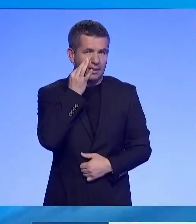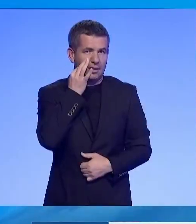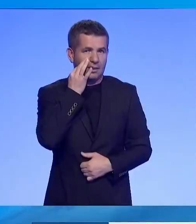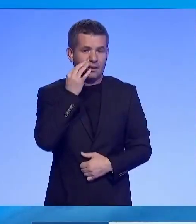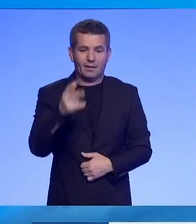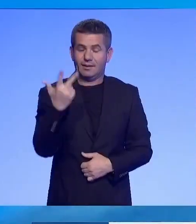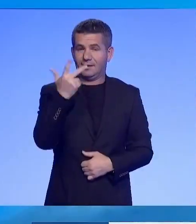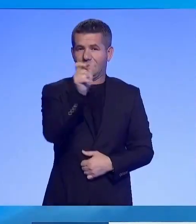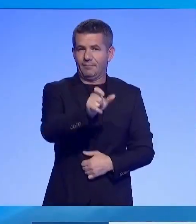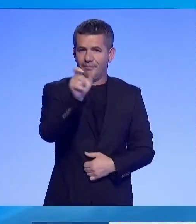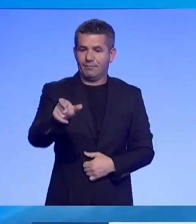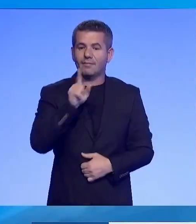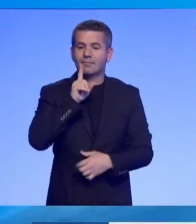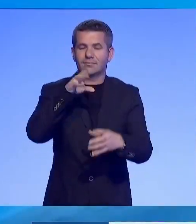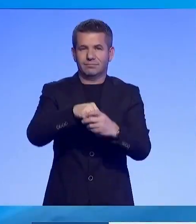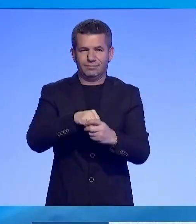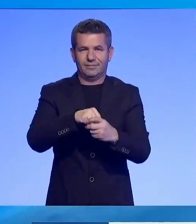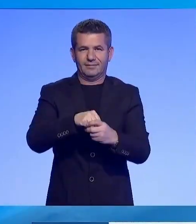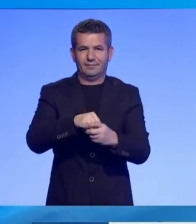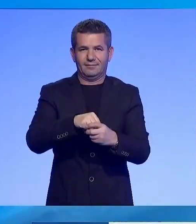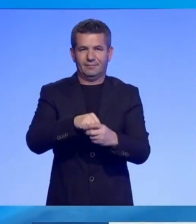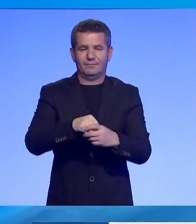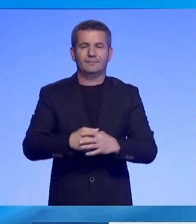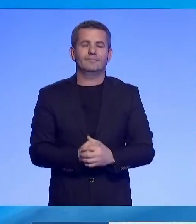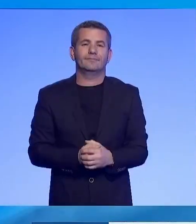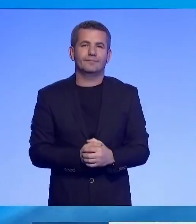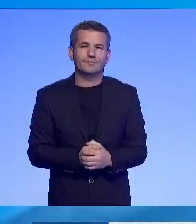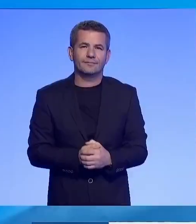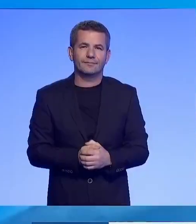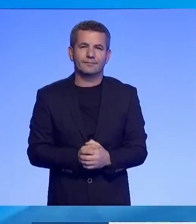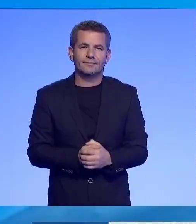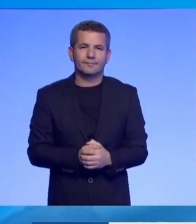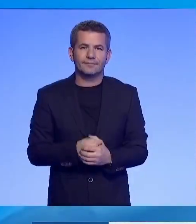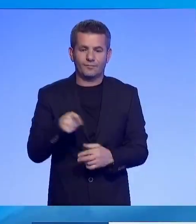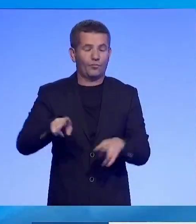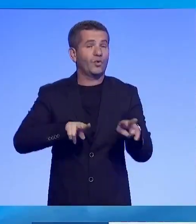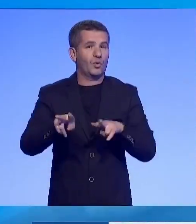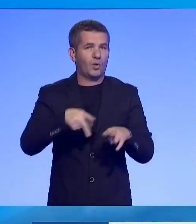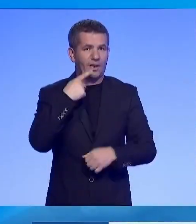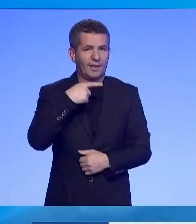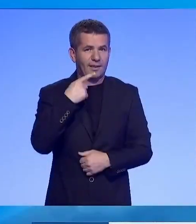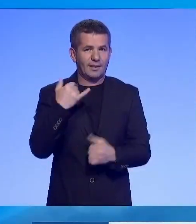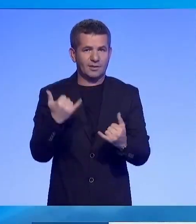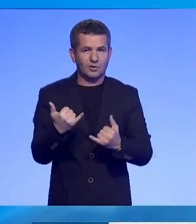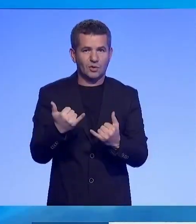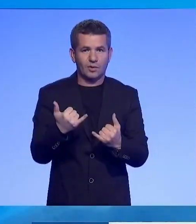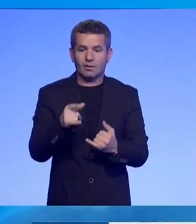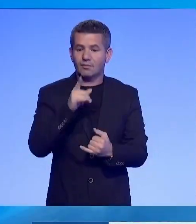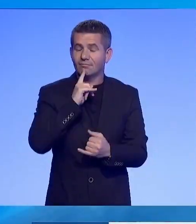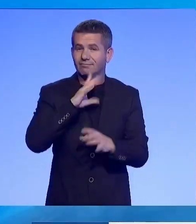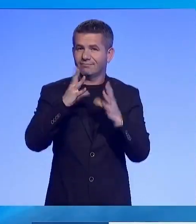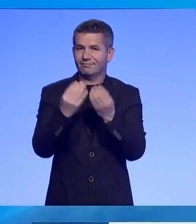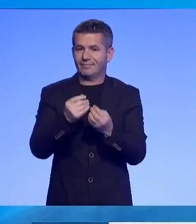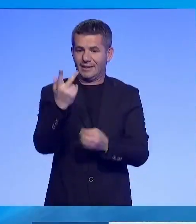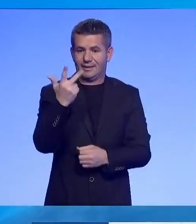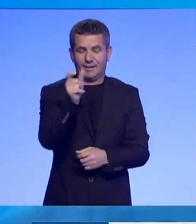infermjereve të përfshira në rahjen e të moshuarës. Gjukata ka dërsuar se me lënjën e të pandehurave